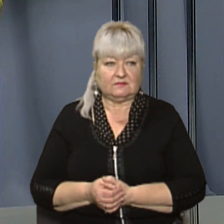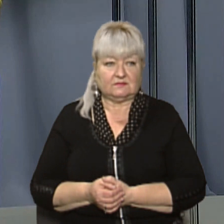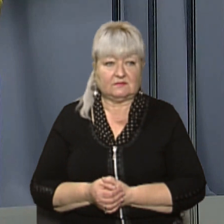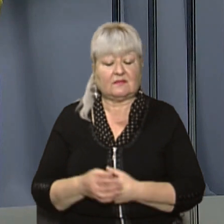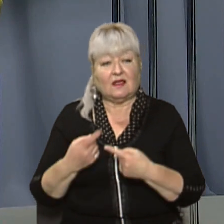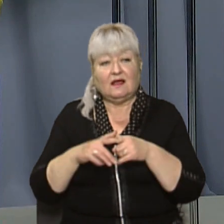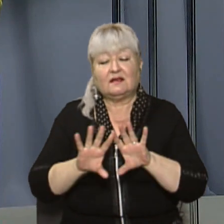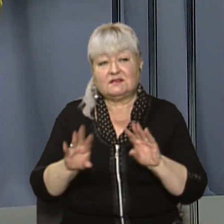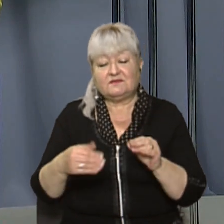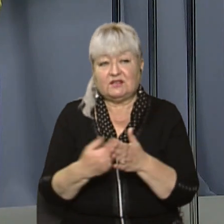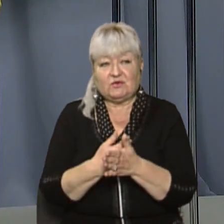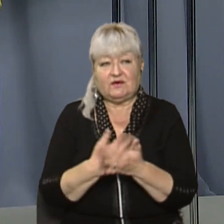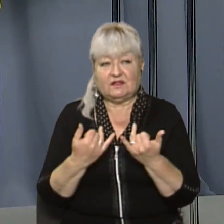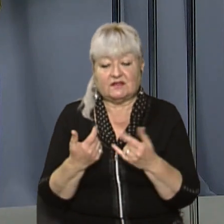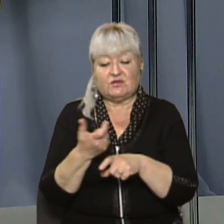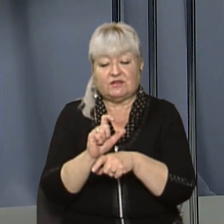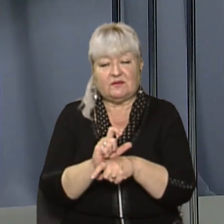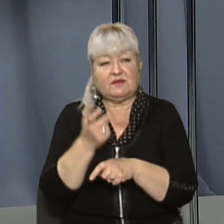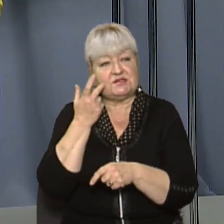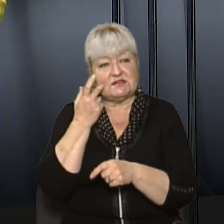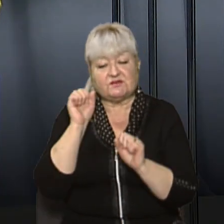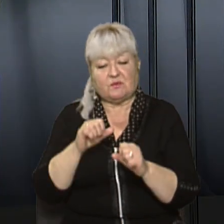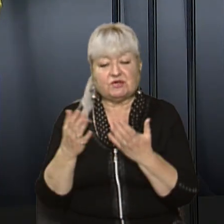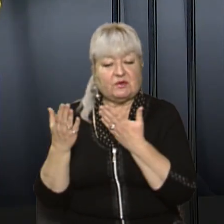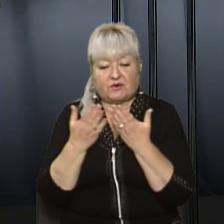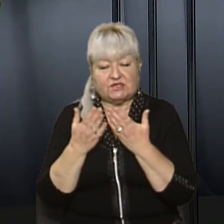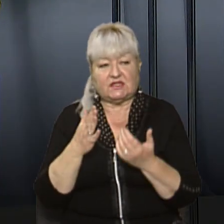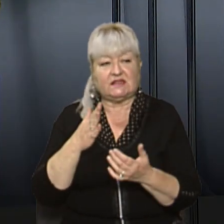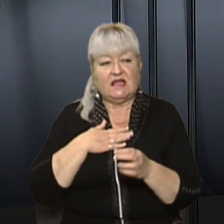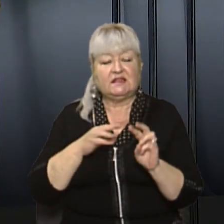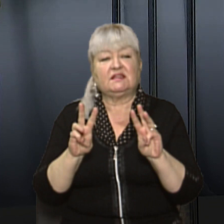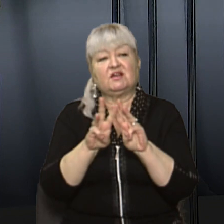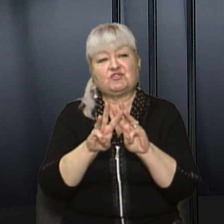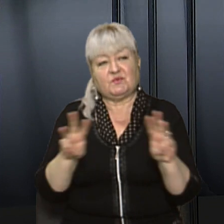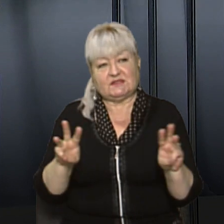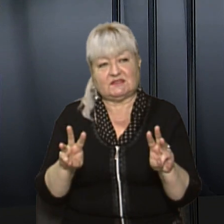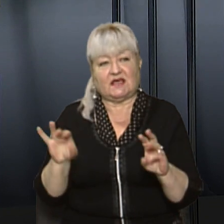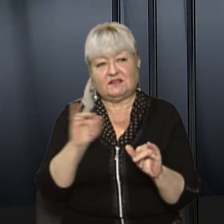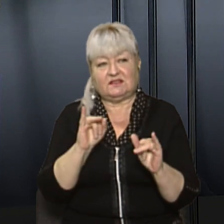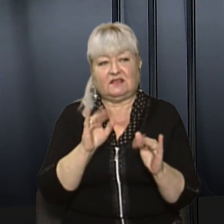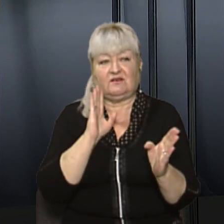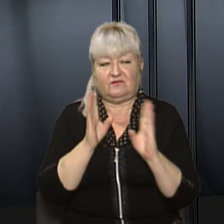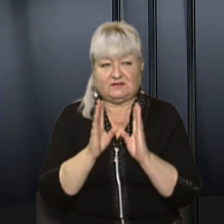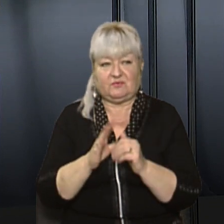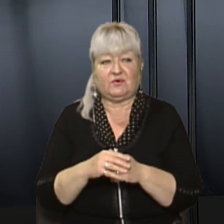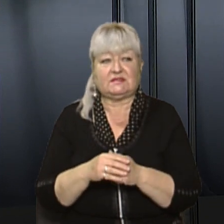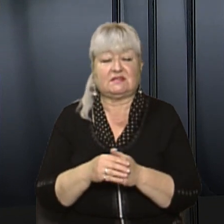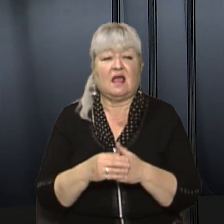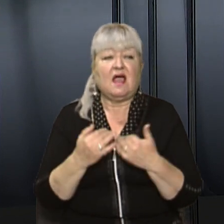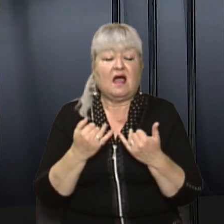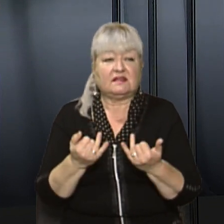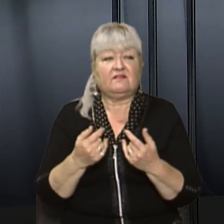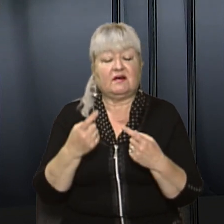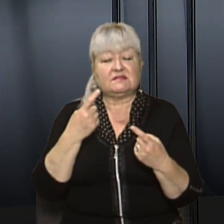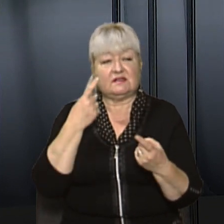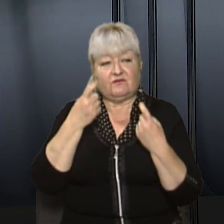І це всі новини на сьогодні. Більше ви завжди можете прочитати на нашому сайті та на сторінках у соціальних мережах. А важливу для вас